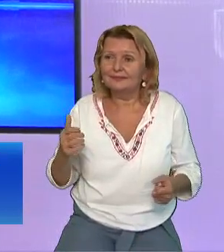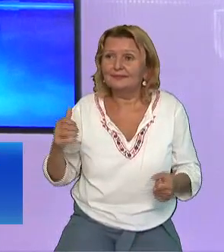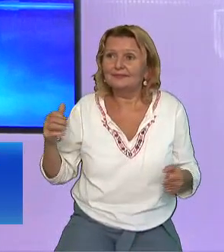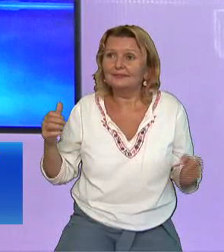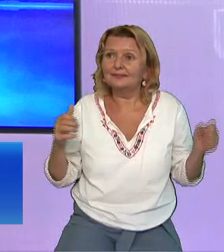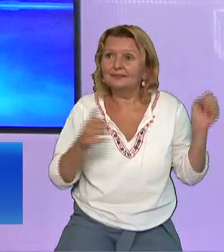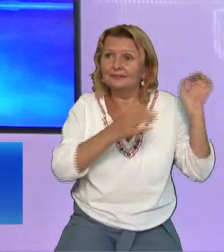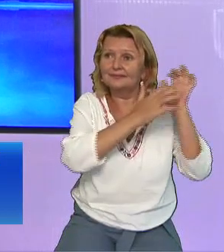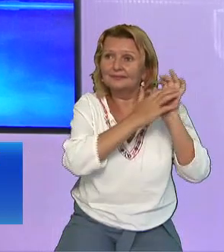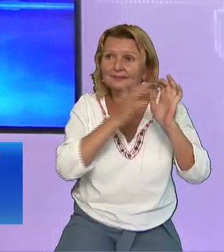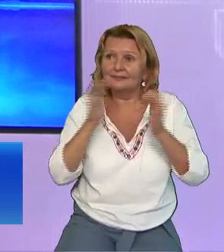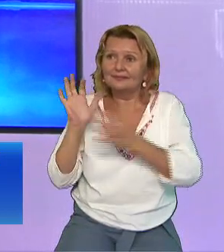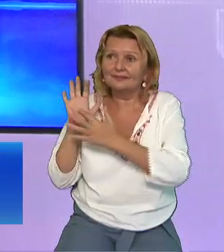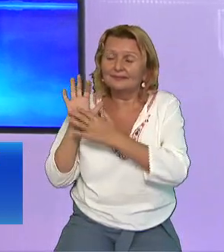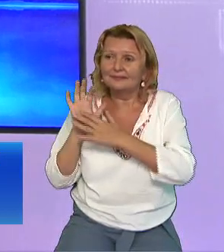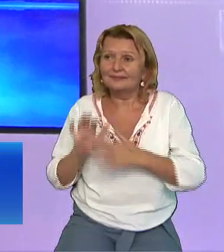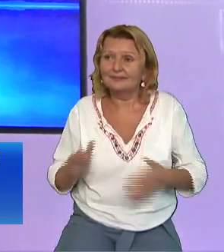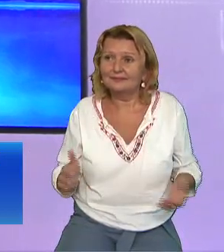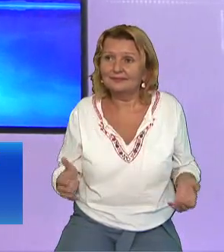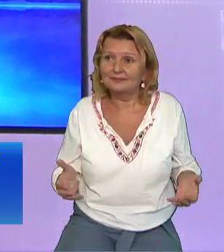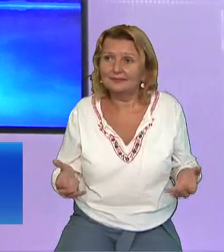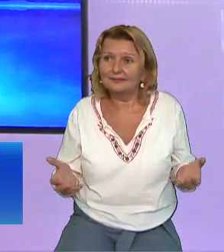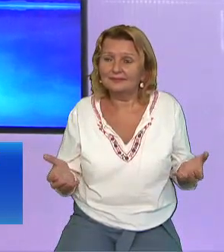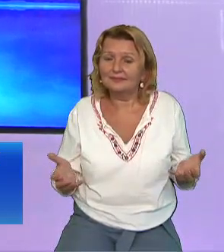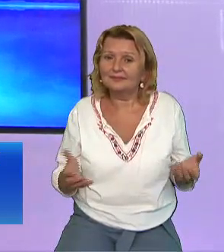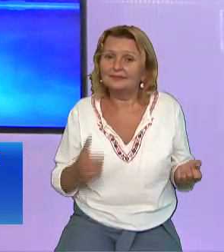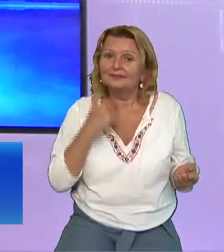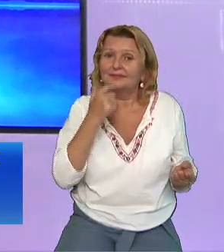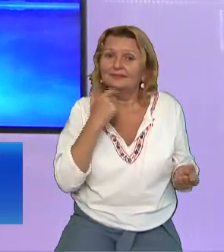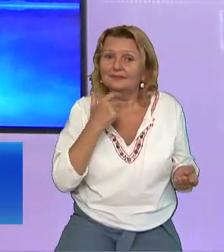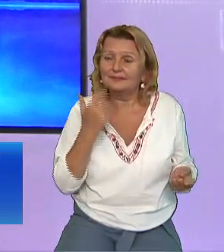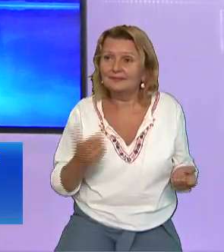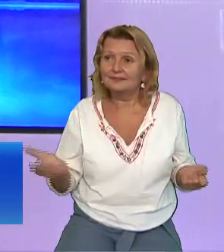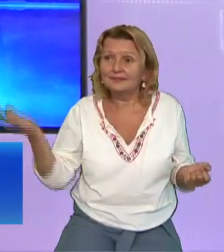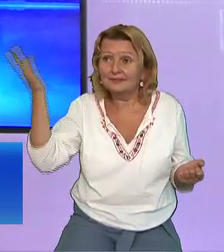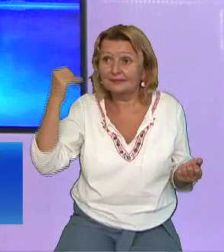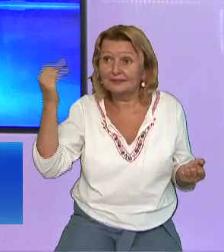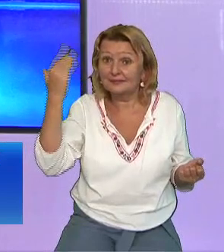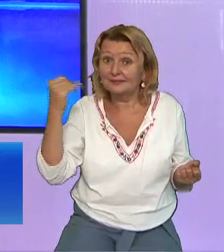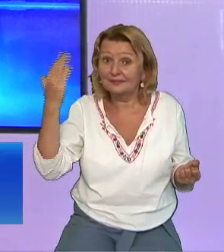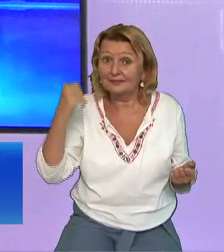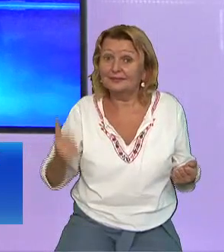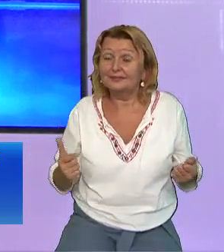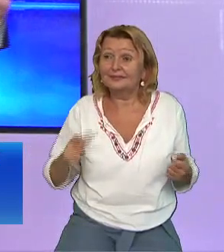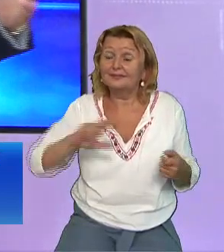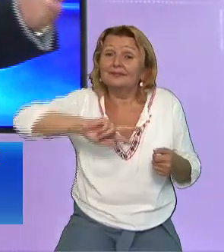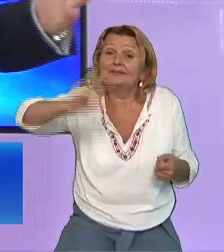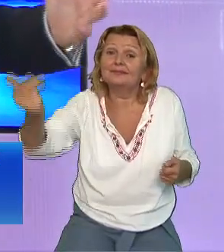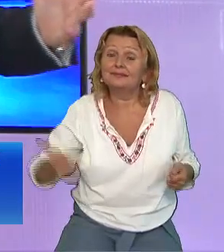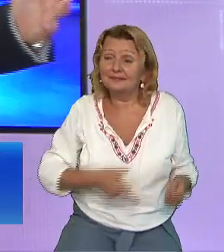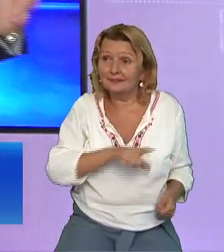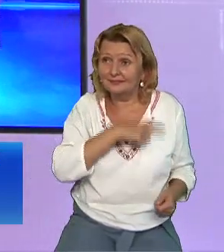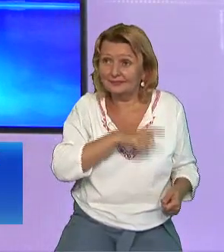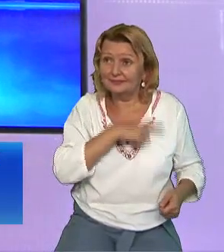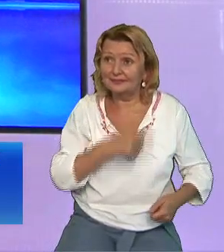Hristos Care era viața în sine însuși A revenit la viață Hristos a înviat din morți Cu moartea pe moarte Călcând ostașii se uitau Ca